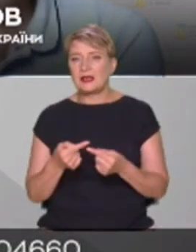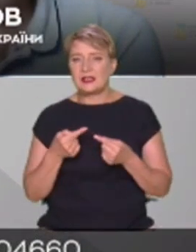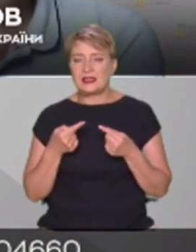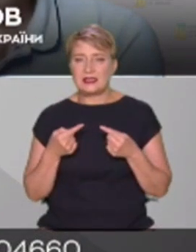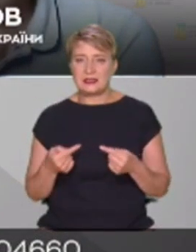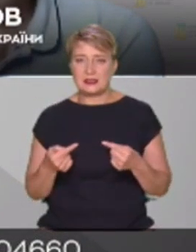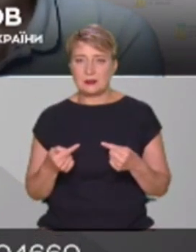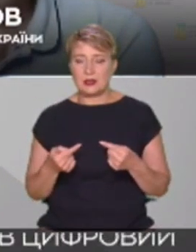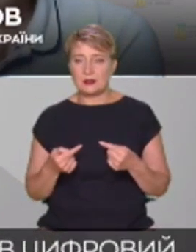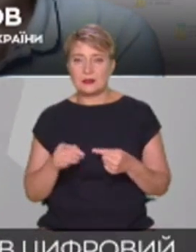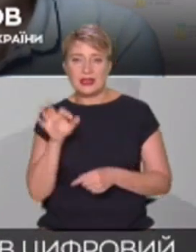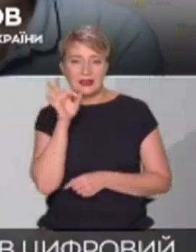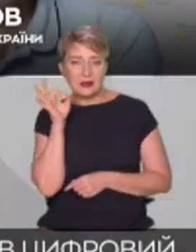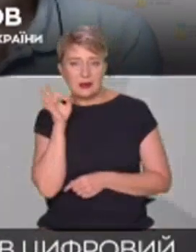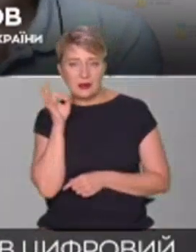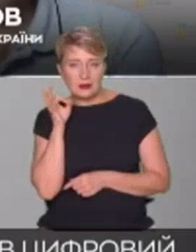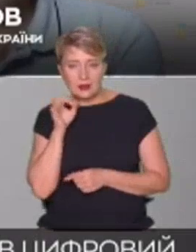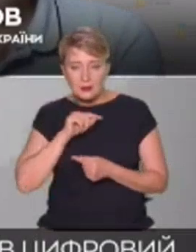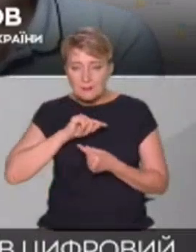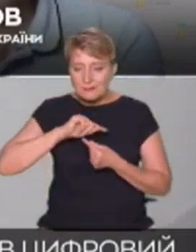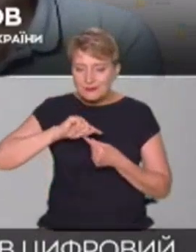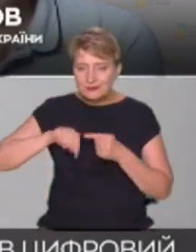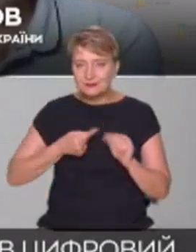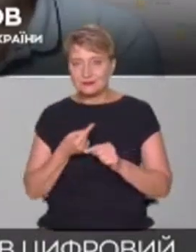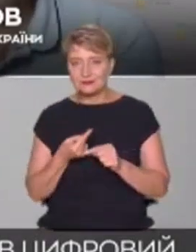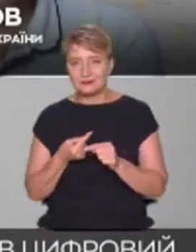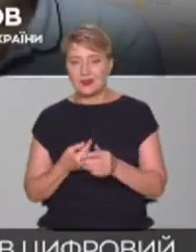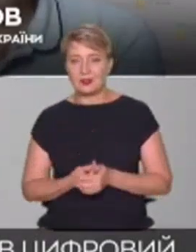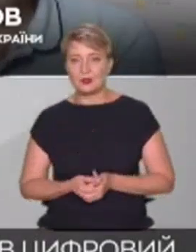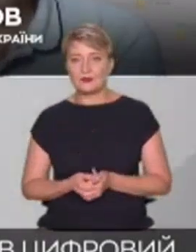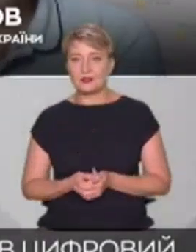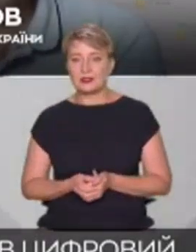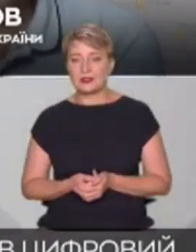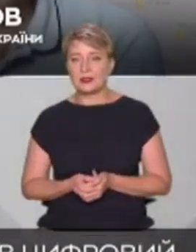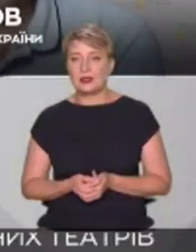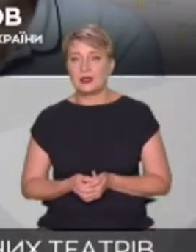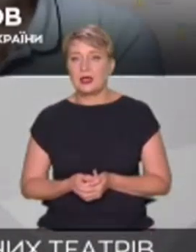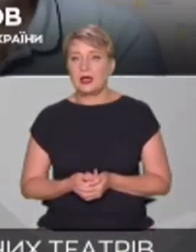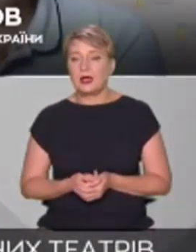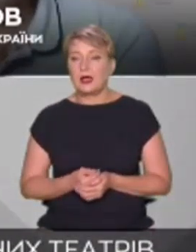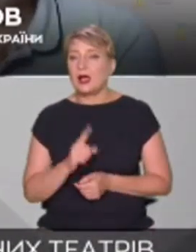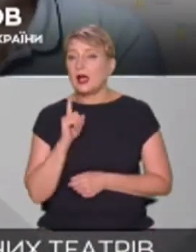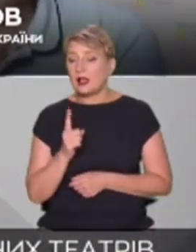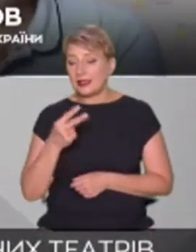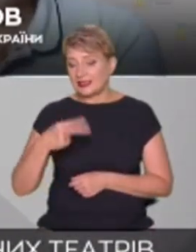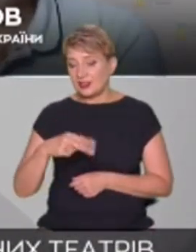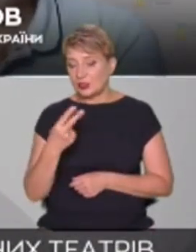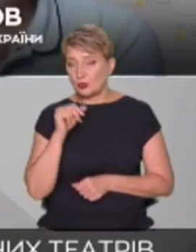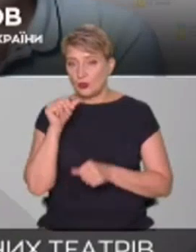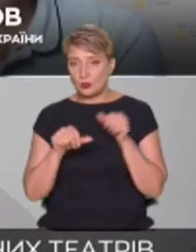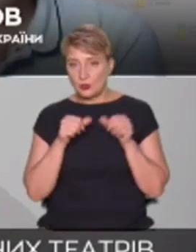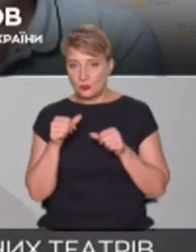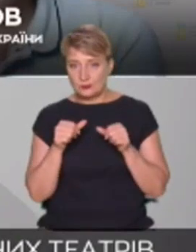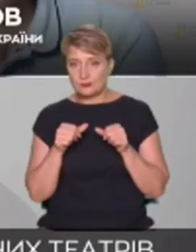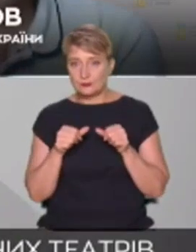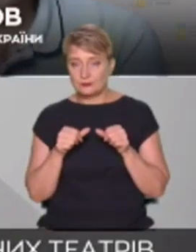мовити, хитрими комбінаціями не робили цього. Але з 2022 року тут вже